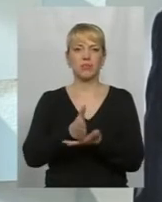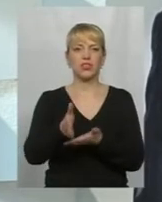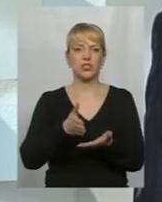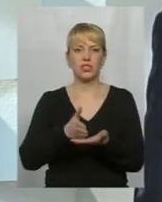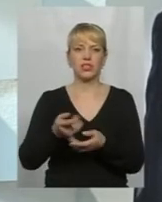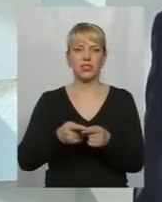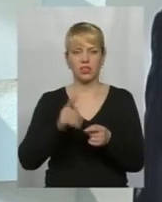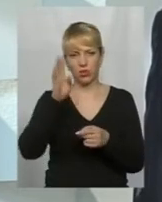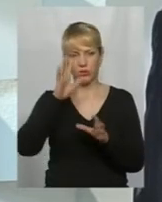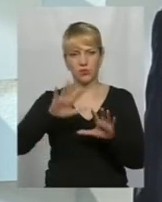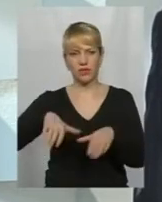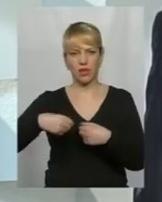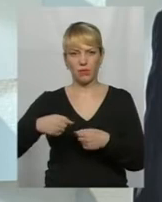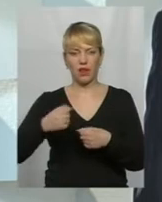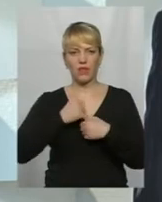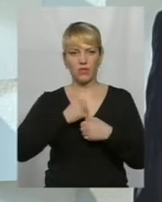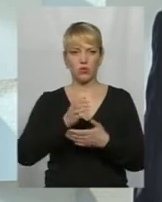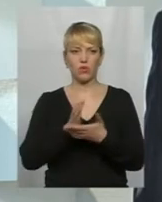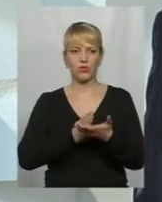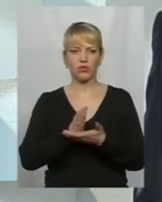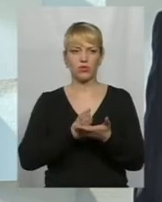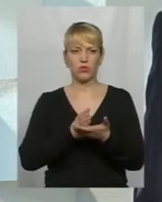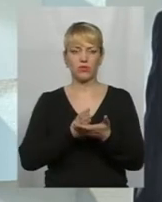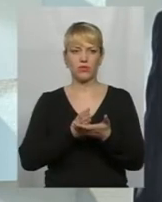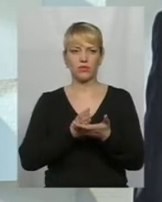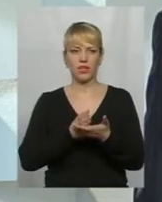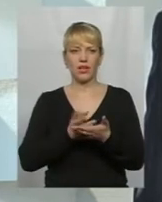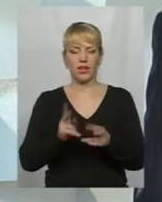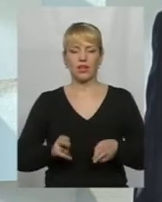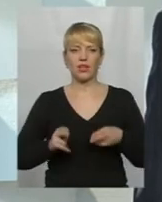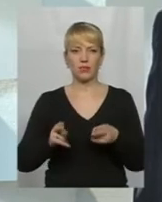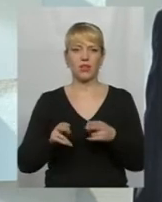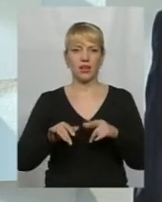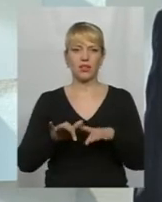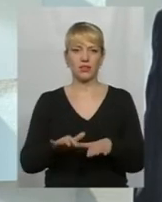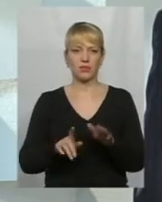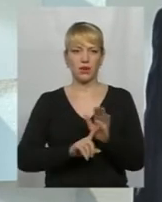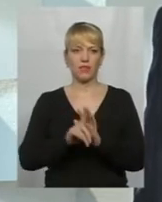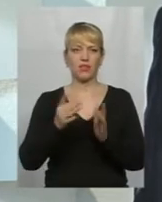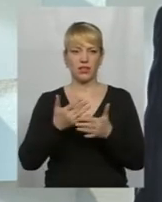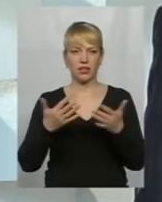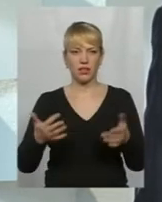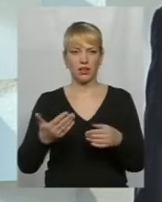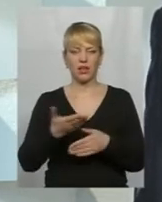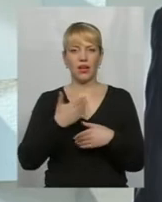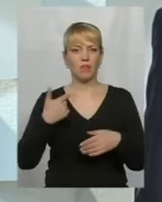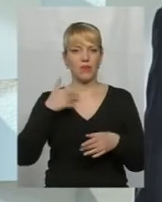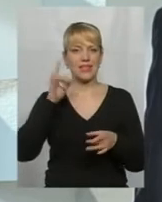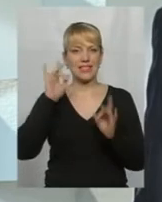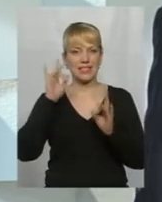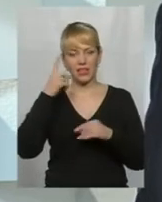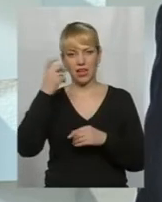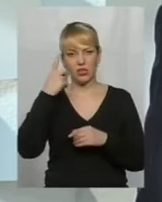хлопців заврали, військовослужбовців, кримінальні справи, і так далі. Ми тоді сигналізували,